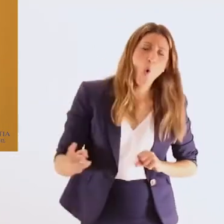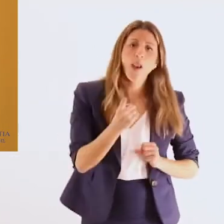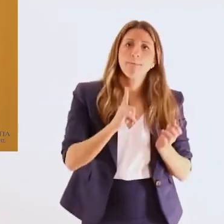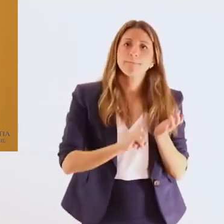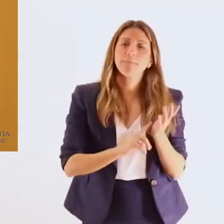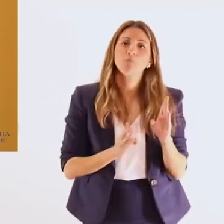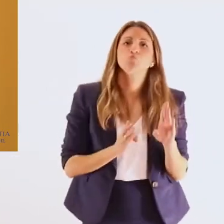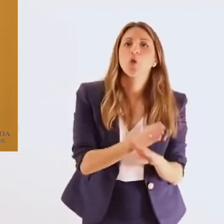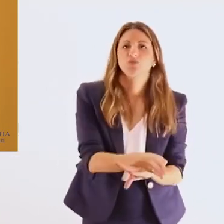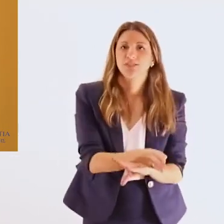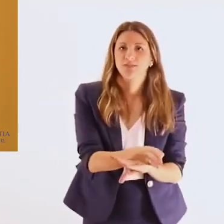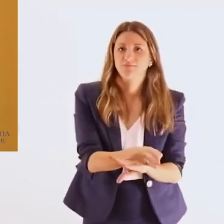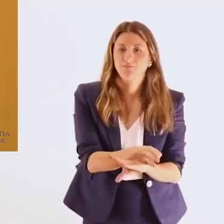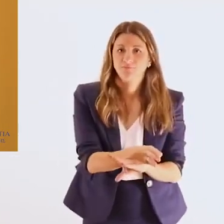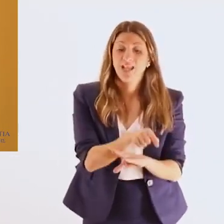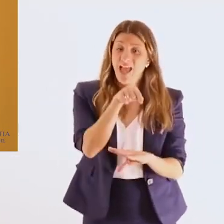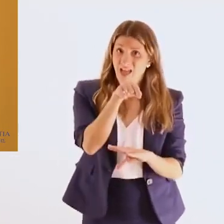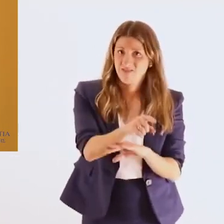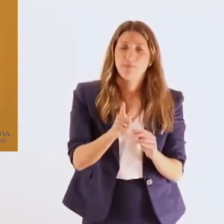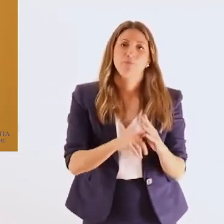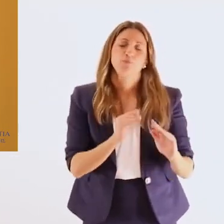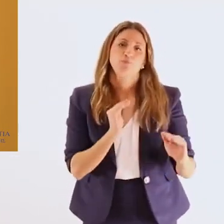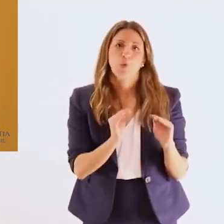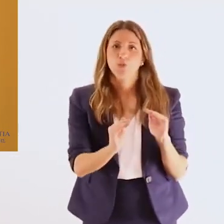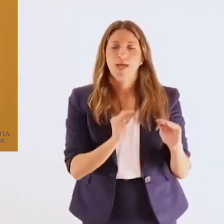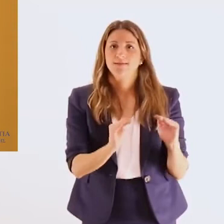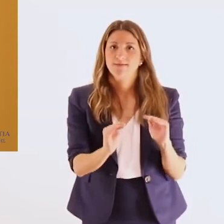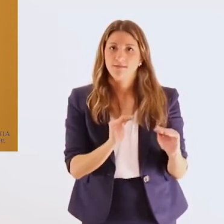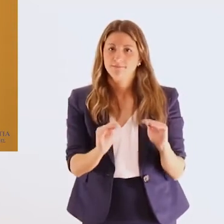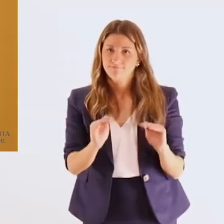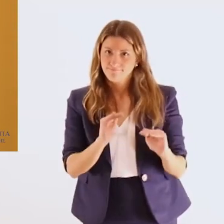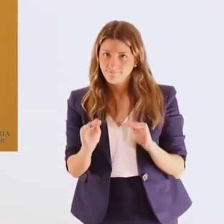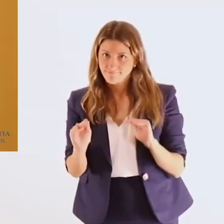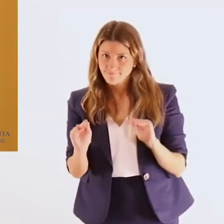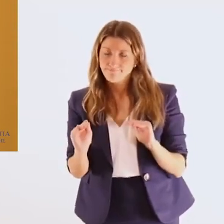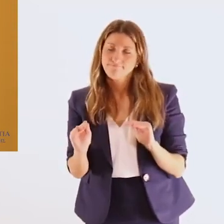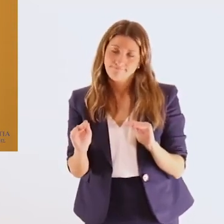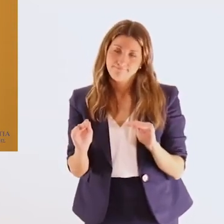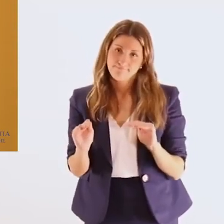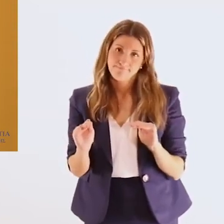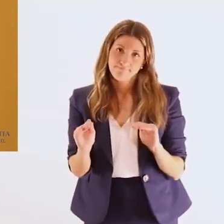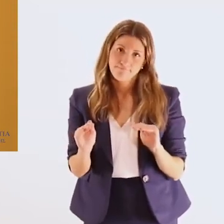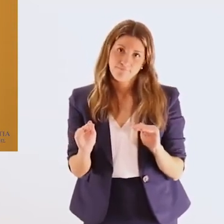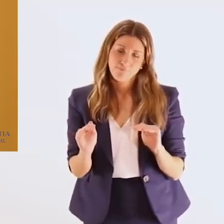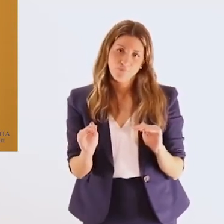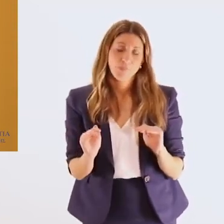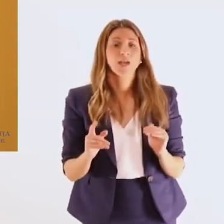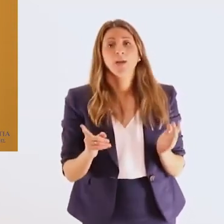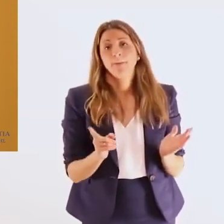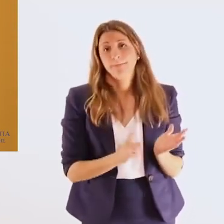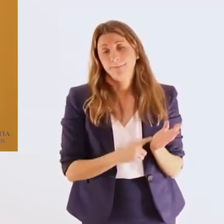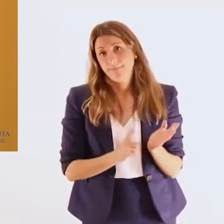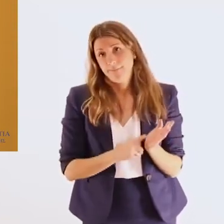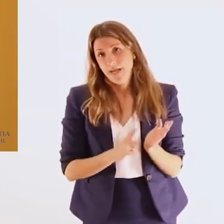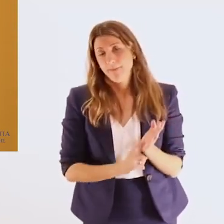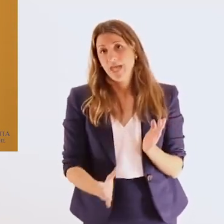όπως είπα την πρόσβαση τότε εξαφανίζουν την αναπηρία